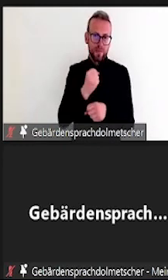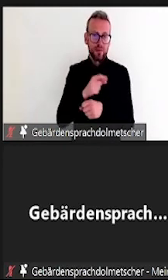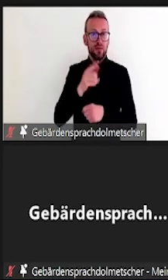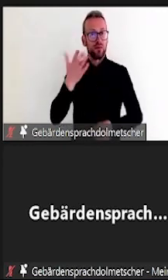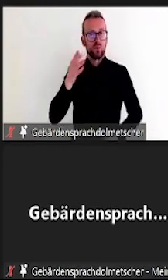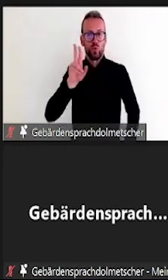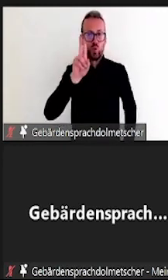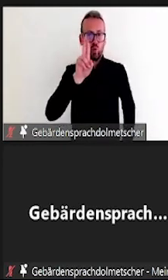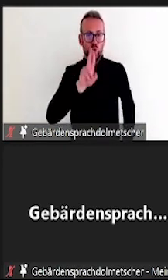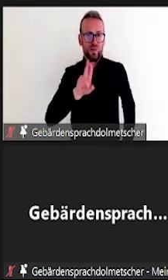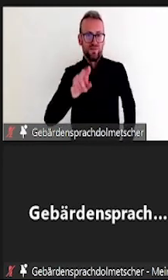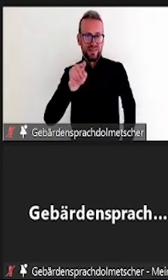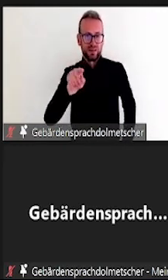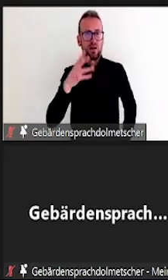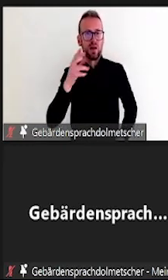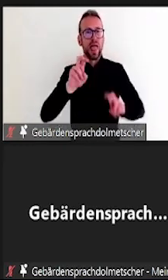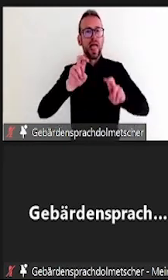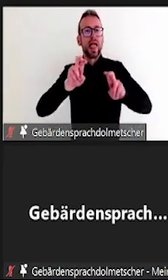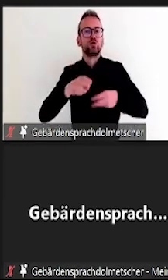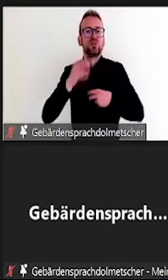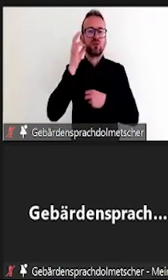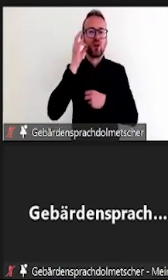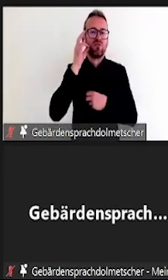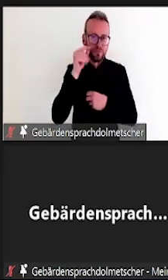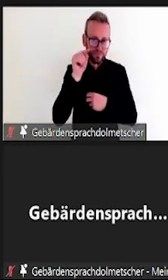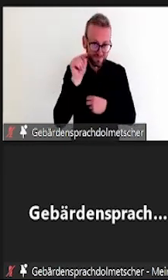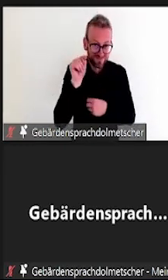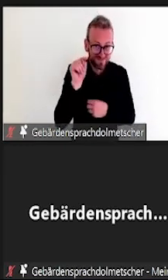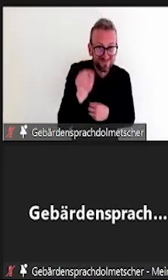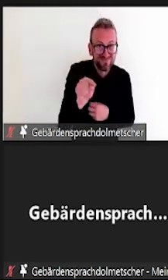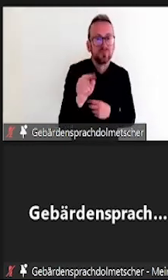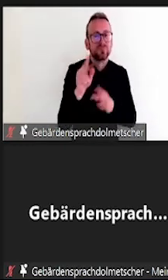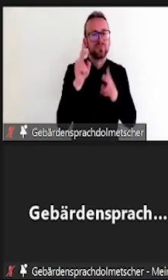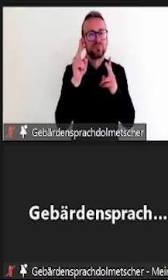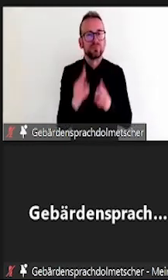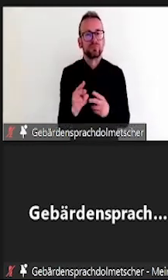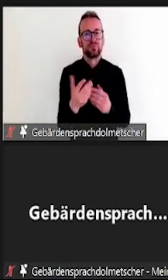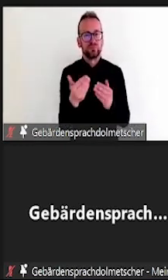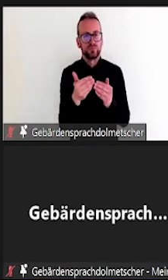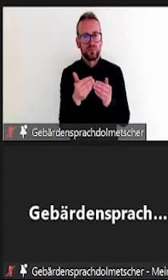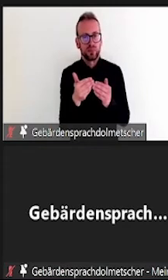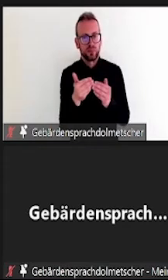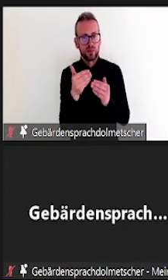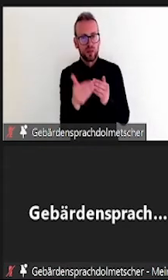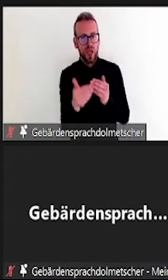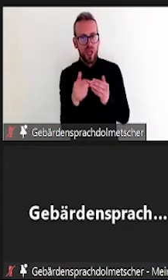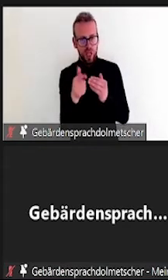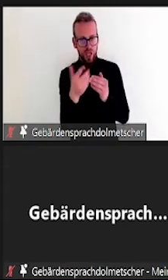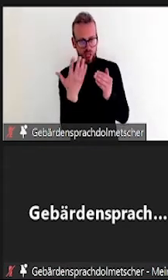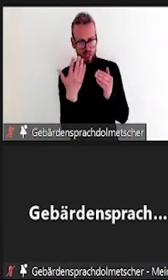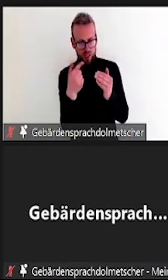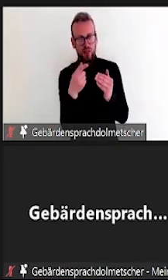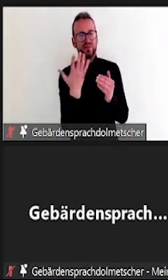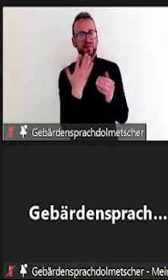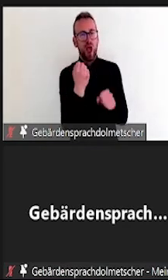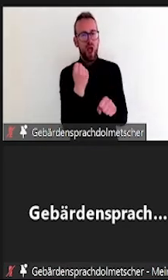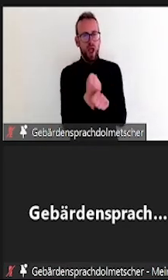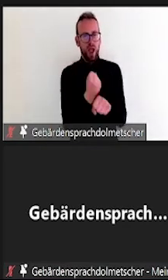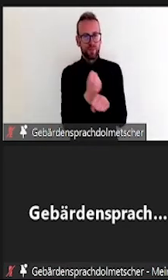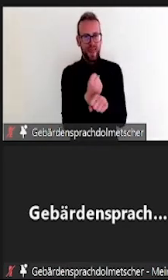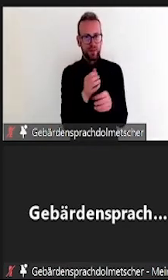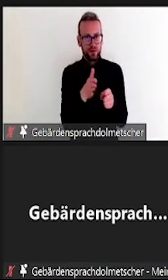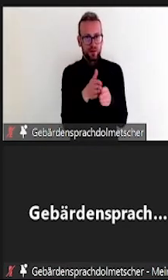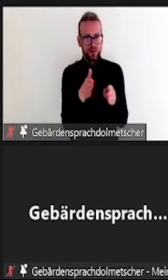Vorkehrungen vorstellen und auch zueinander in Bezug setzen. Und im Anschluss werden die beiden Konzepte dann nochmal genauer erläutert.